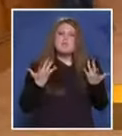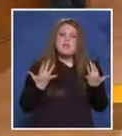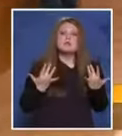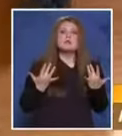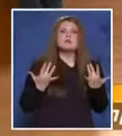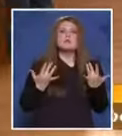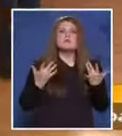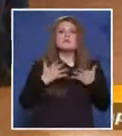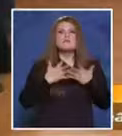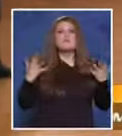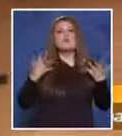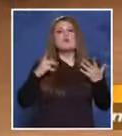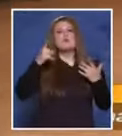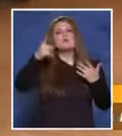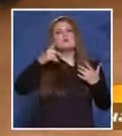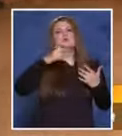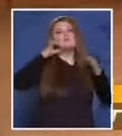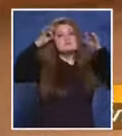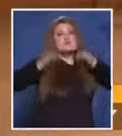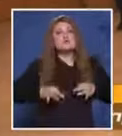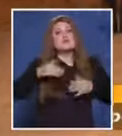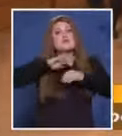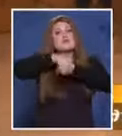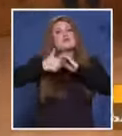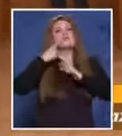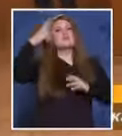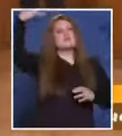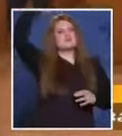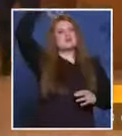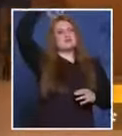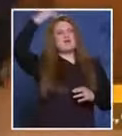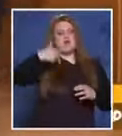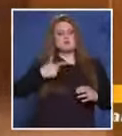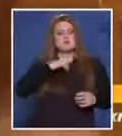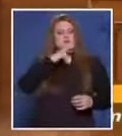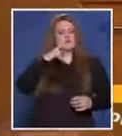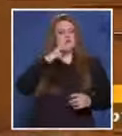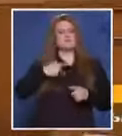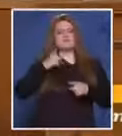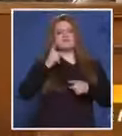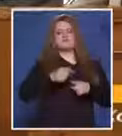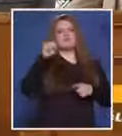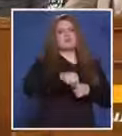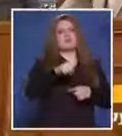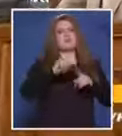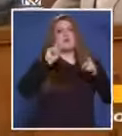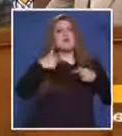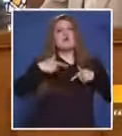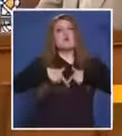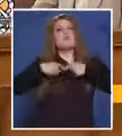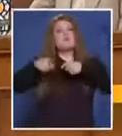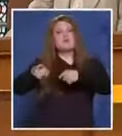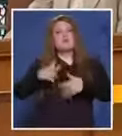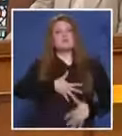оттекчаващи вината обстоятелства, а именно чувството за господство. Това са държавни служители. Прокуратурата е отвратена от така